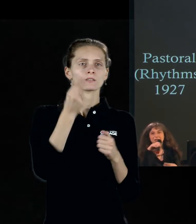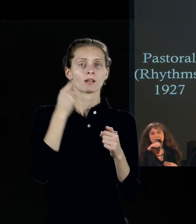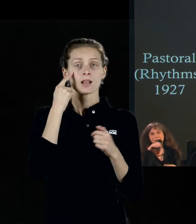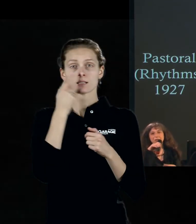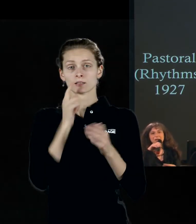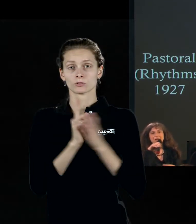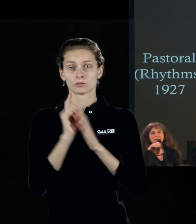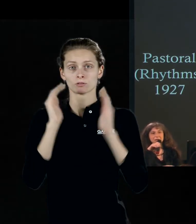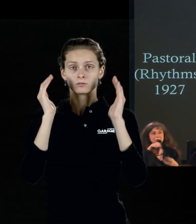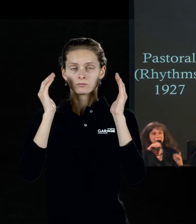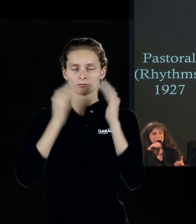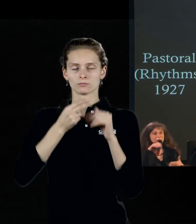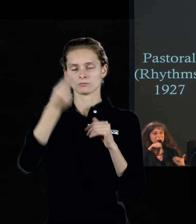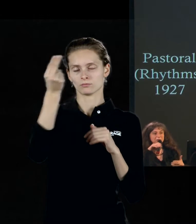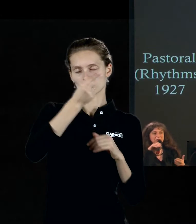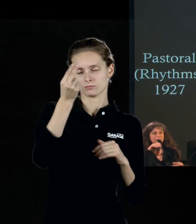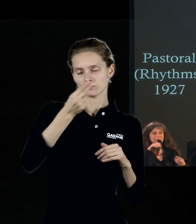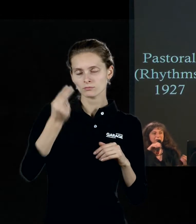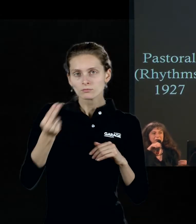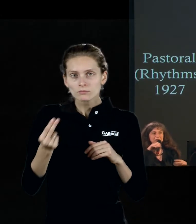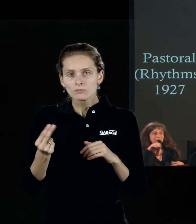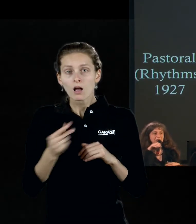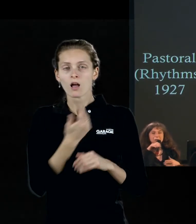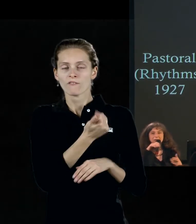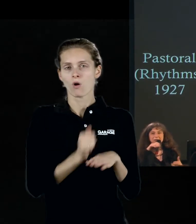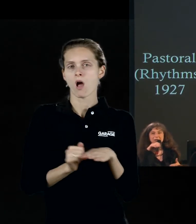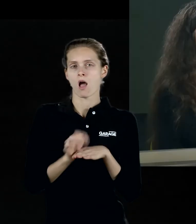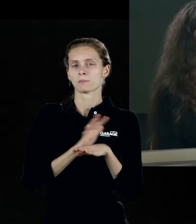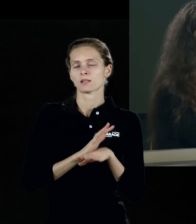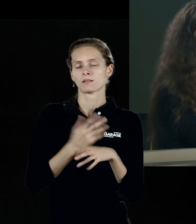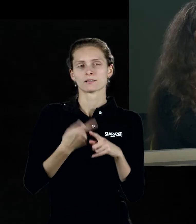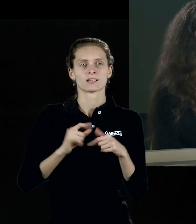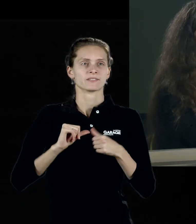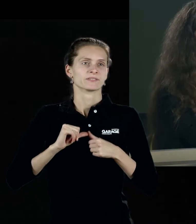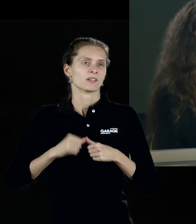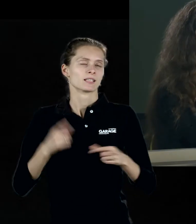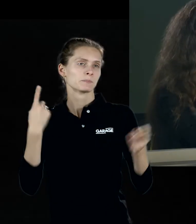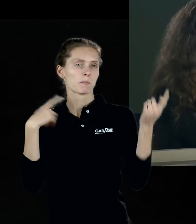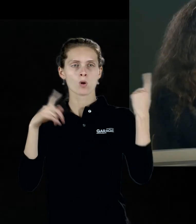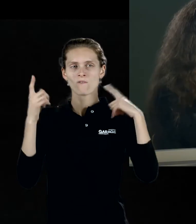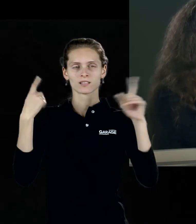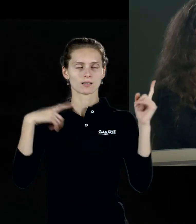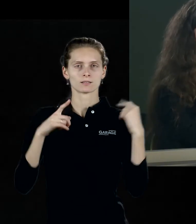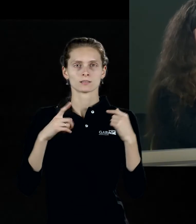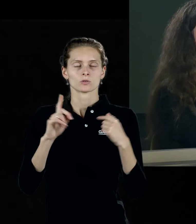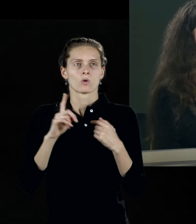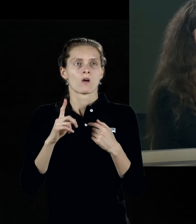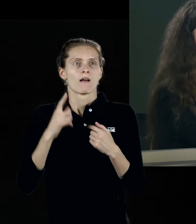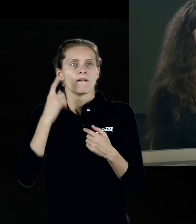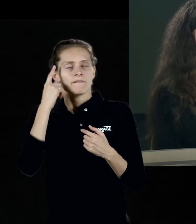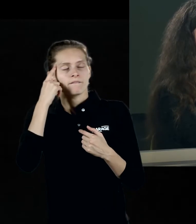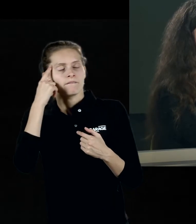закрытыми глазами. И вот его абстракция – всегда такая импровизация. Это всегда некое не выдуманное, не